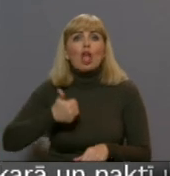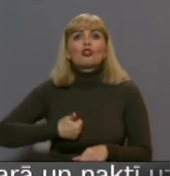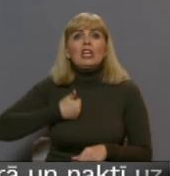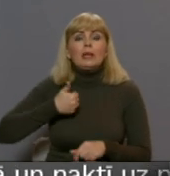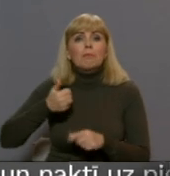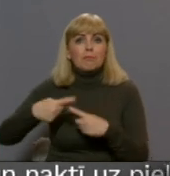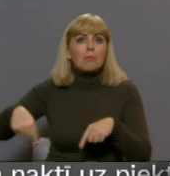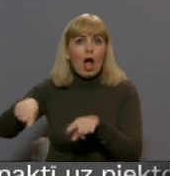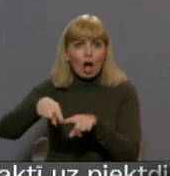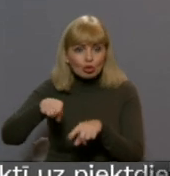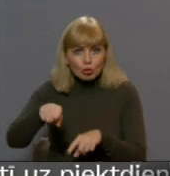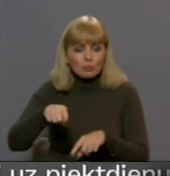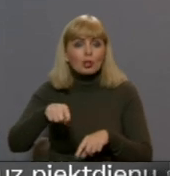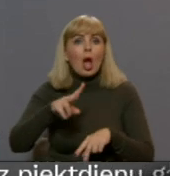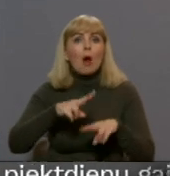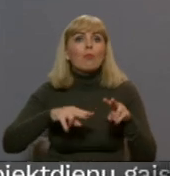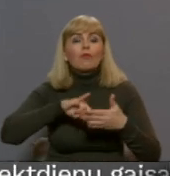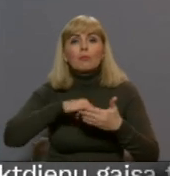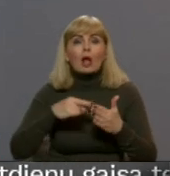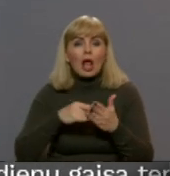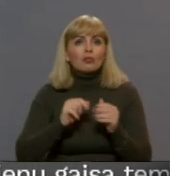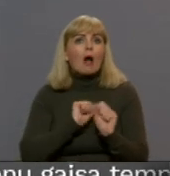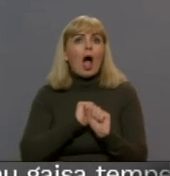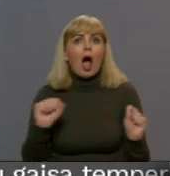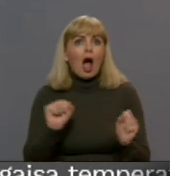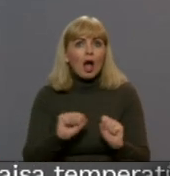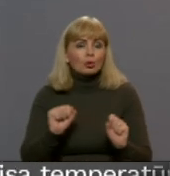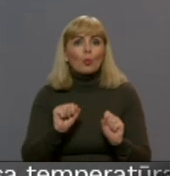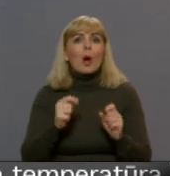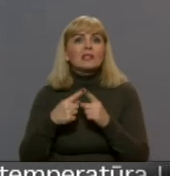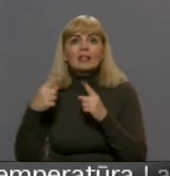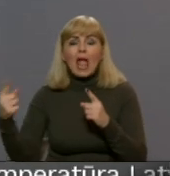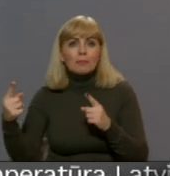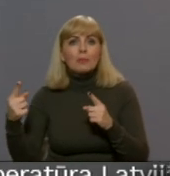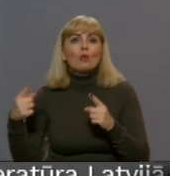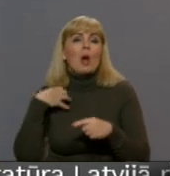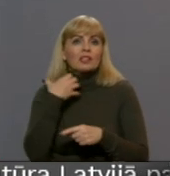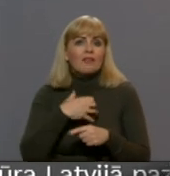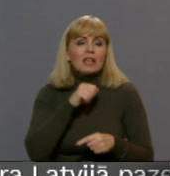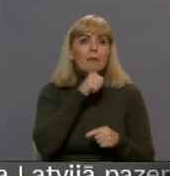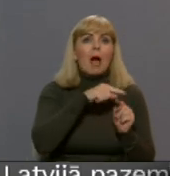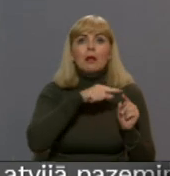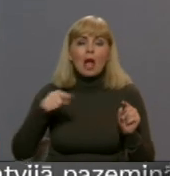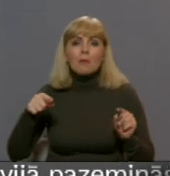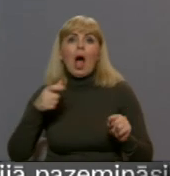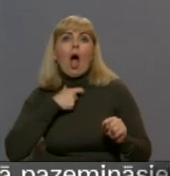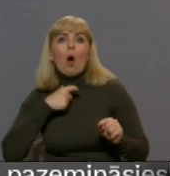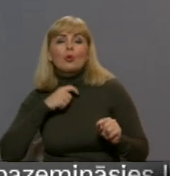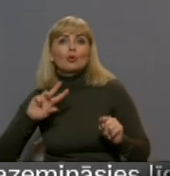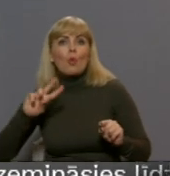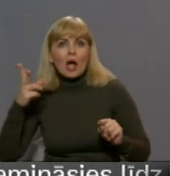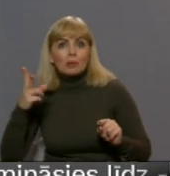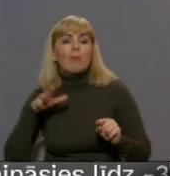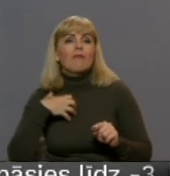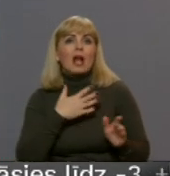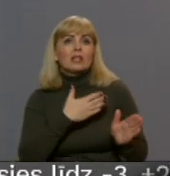Tad tas būlprojekt tapa ļoti striktos termiņos no maija līdz augusta 2. pusē. Ja bija gatavs